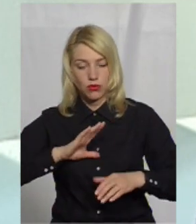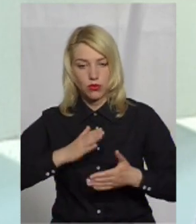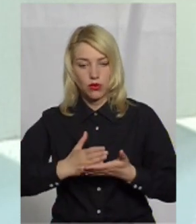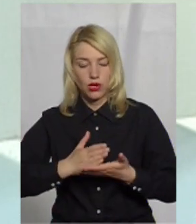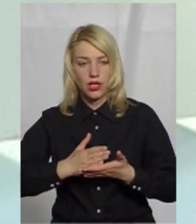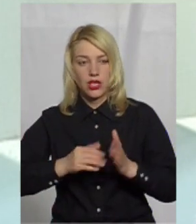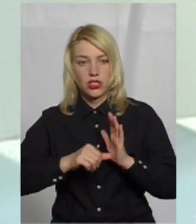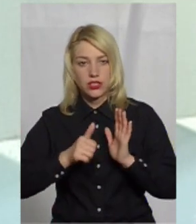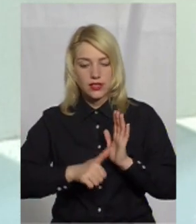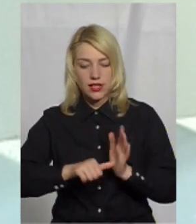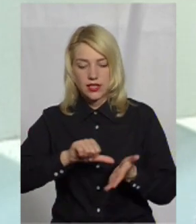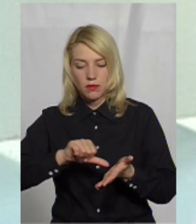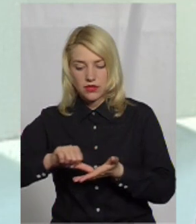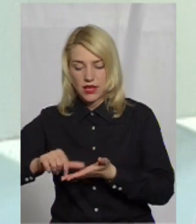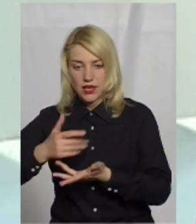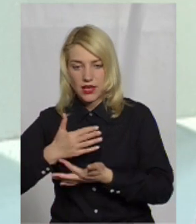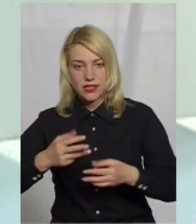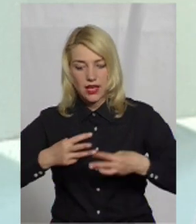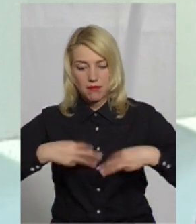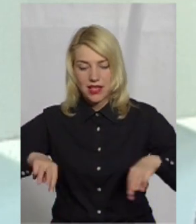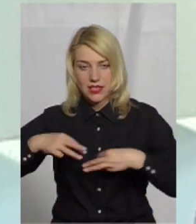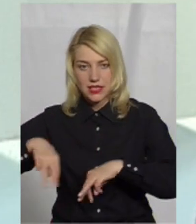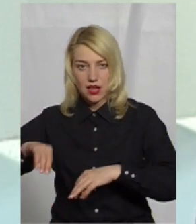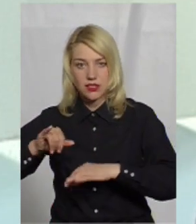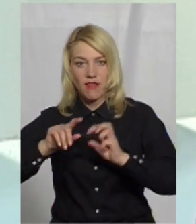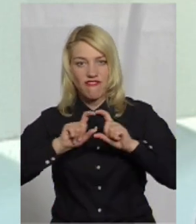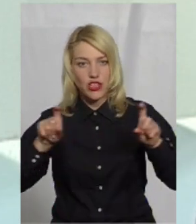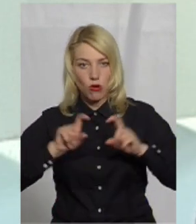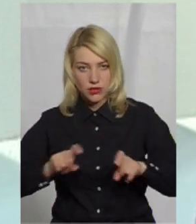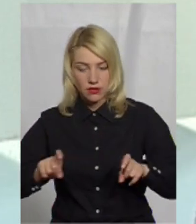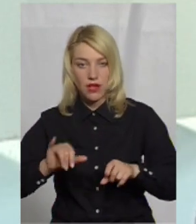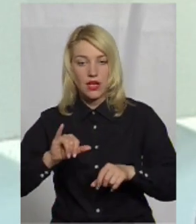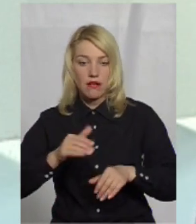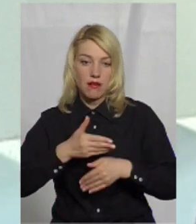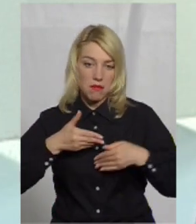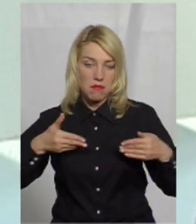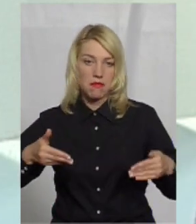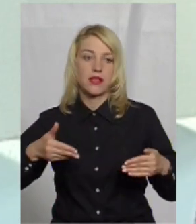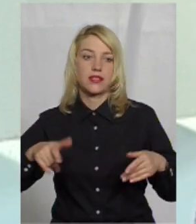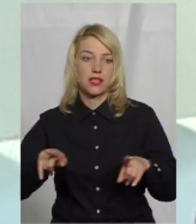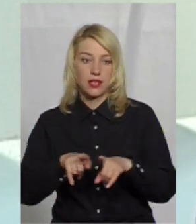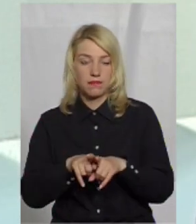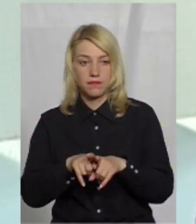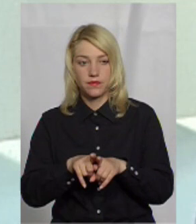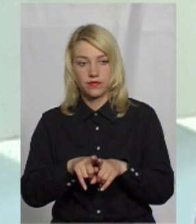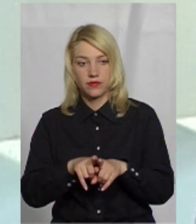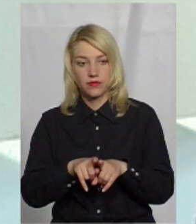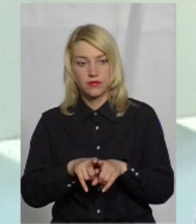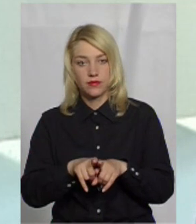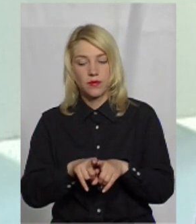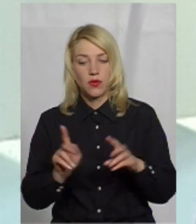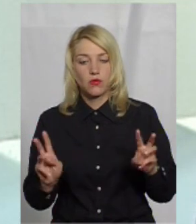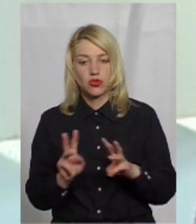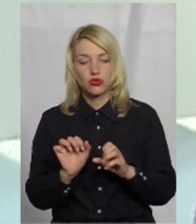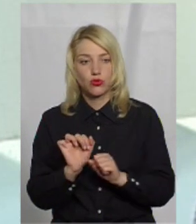16 представників з різних міністерств і відомств. І ми з покійним начальником підрозділу місцевої